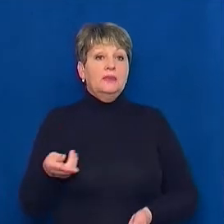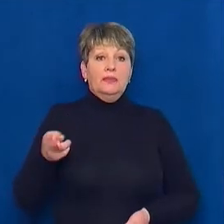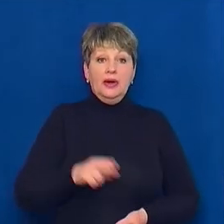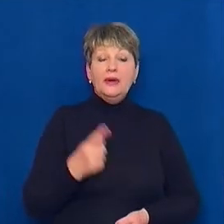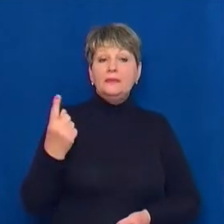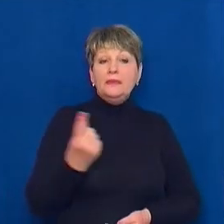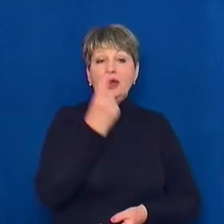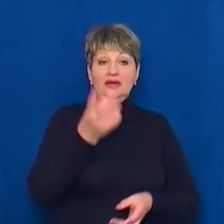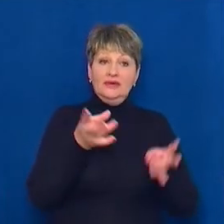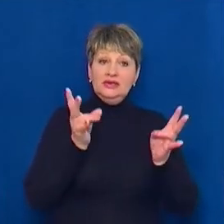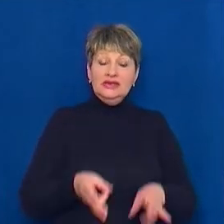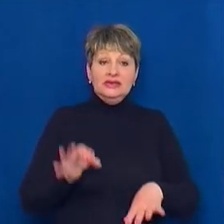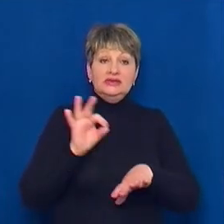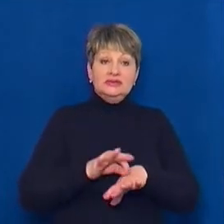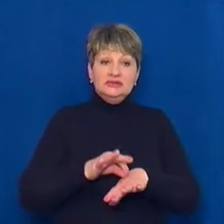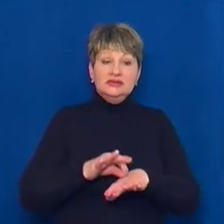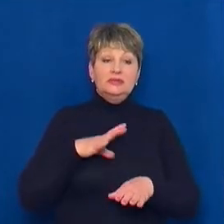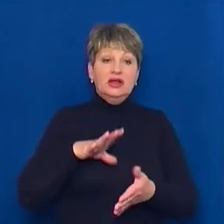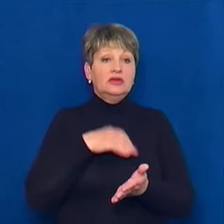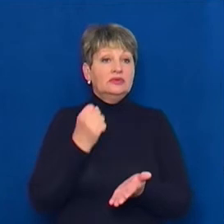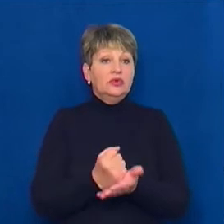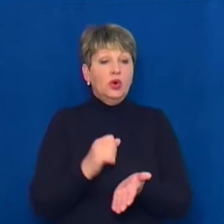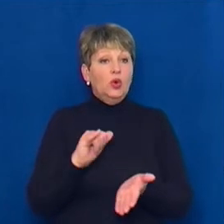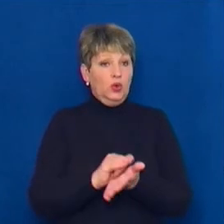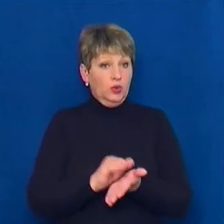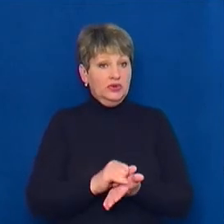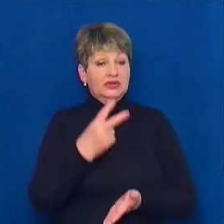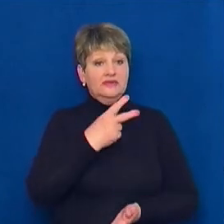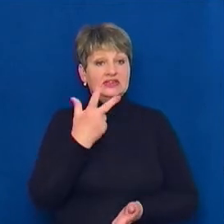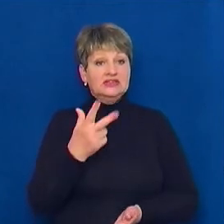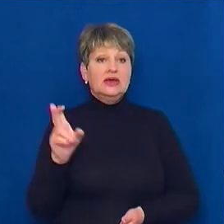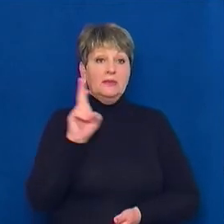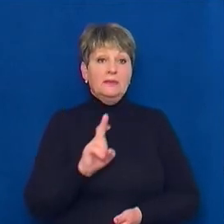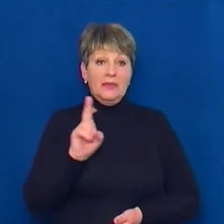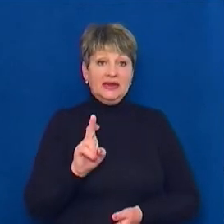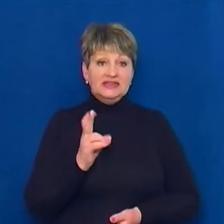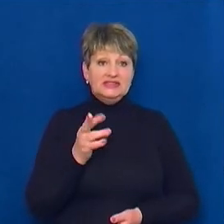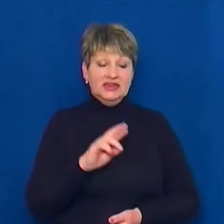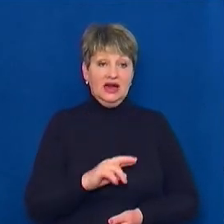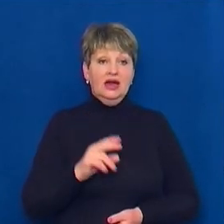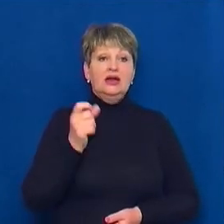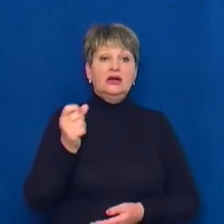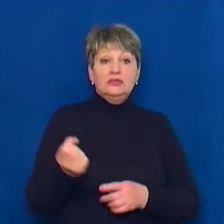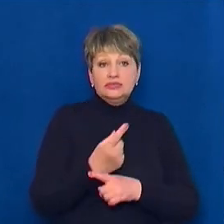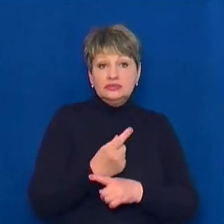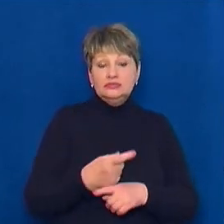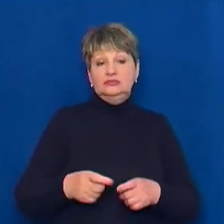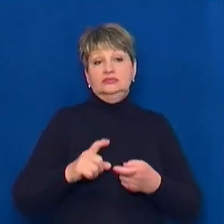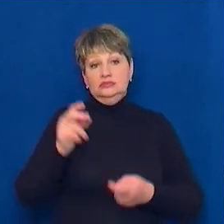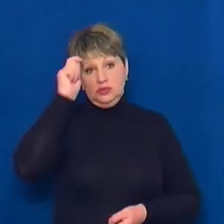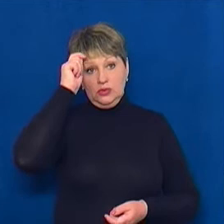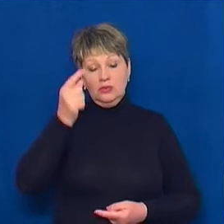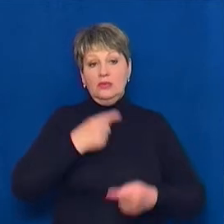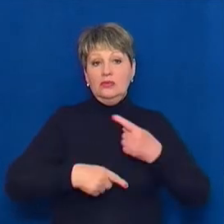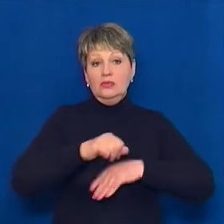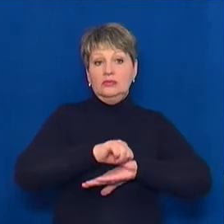перший в області випадок коронавірусу лабораторно підтвердили в Умані 23 березня. Вірус виявили у чоловіка, який порнувся за кордону. Він